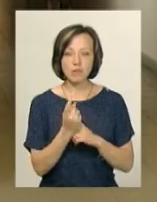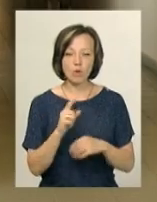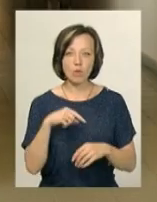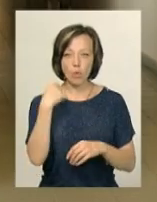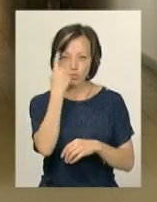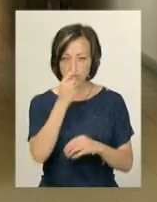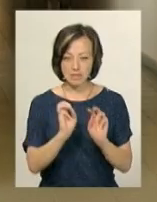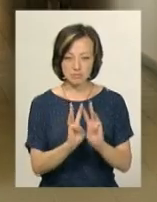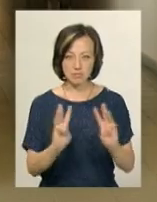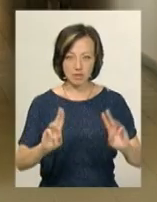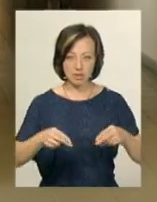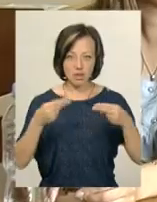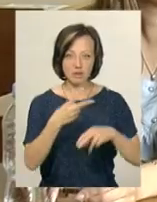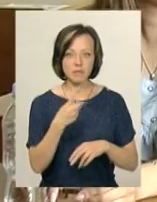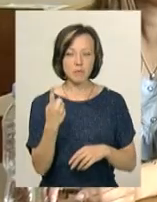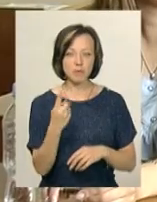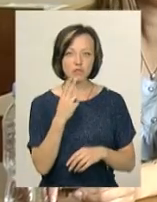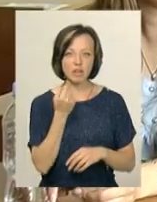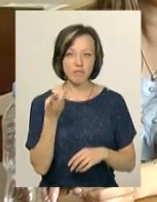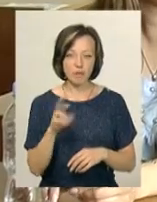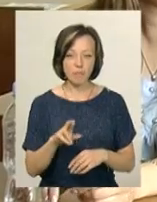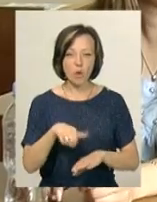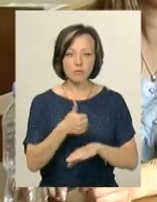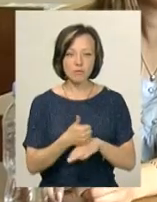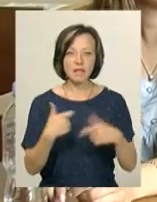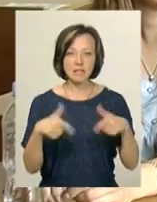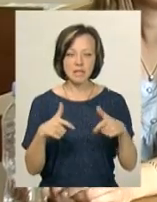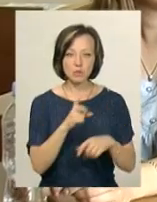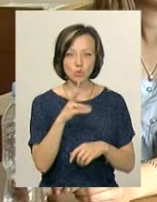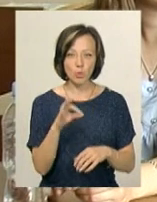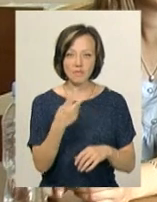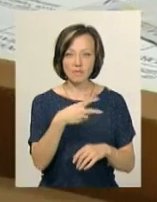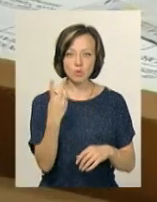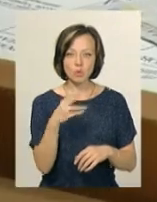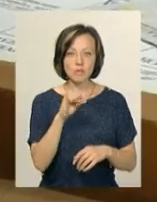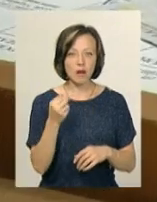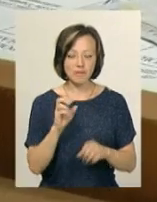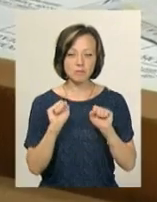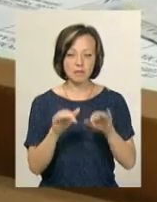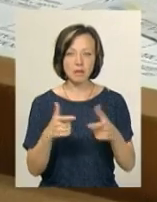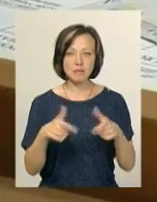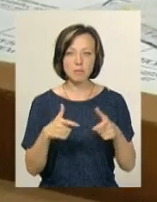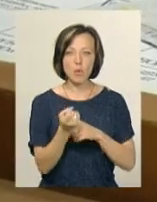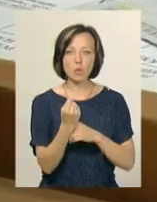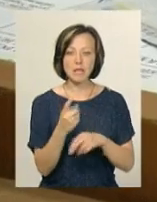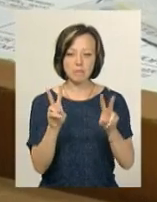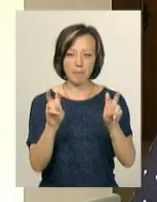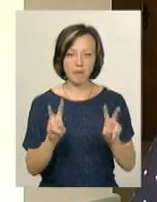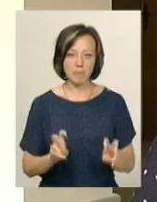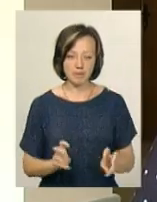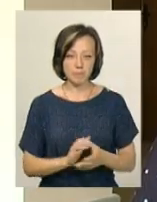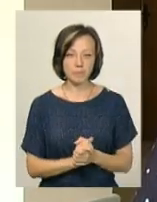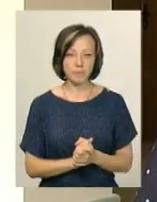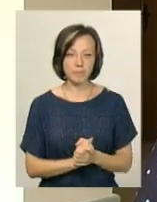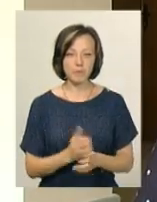вступників 21 червня. Основна сесія ЗНО тривала з 22 травня. Абітурієнти склали іспити з 11 предметів.